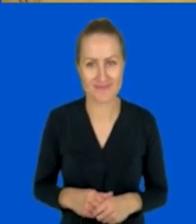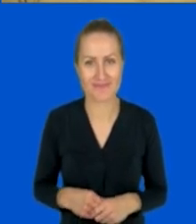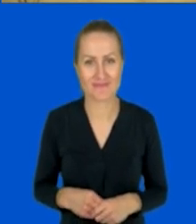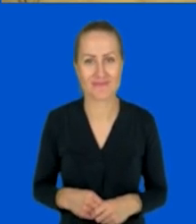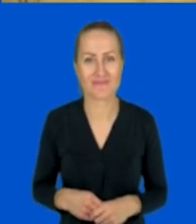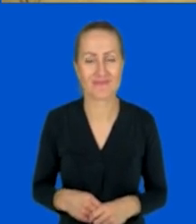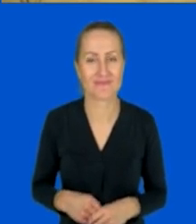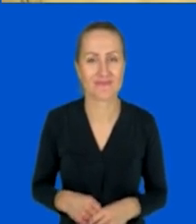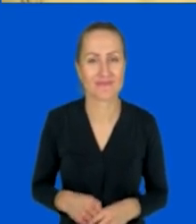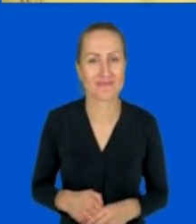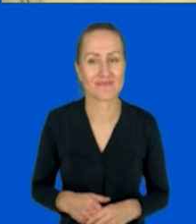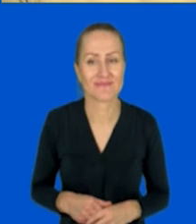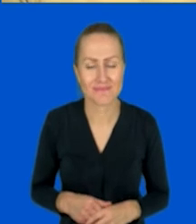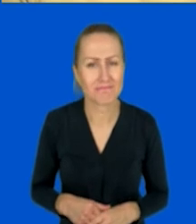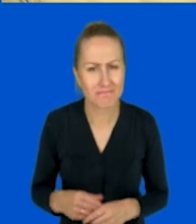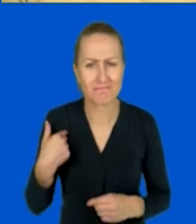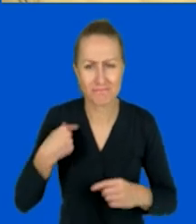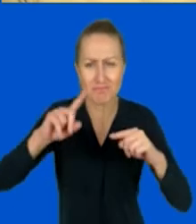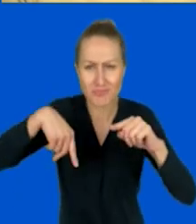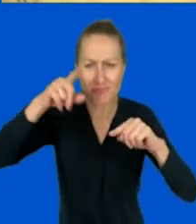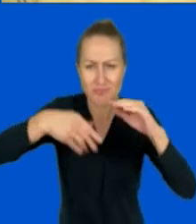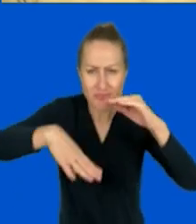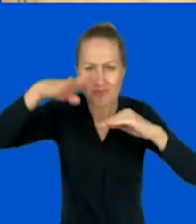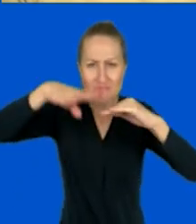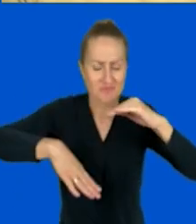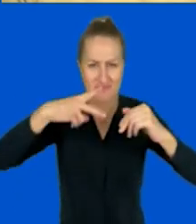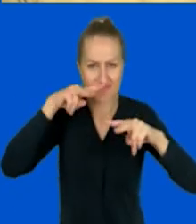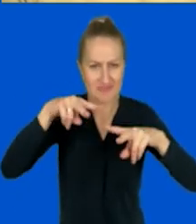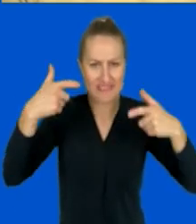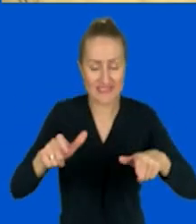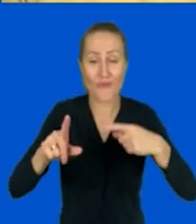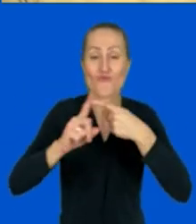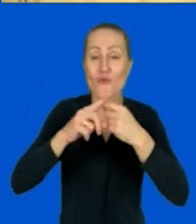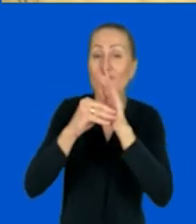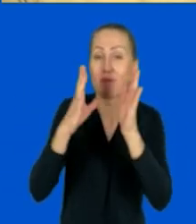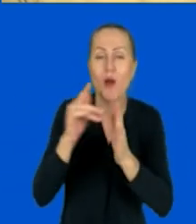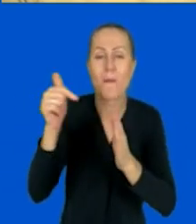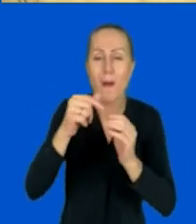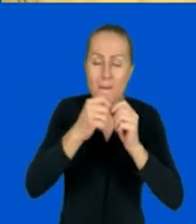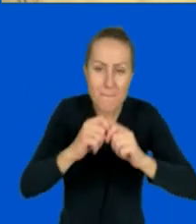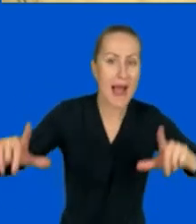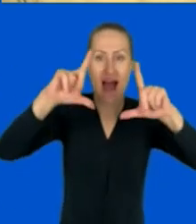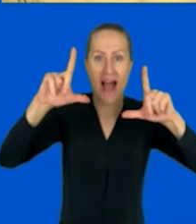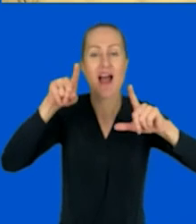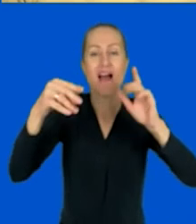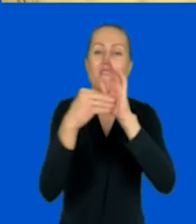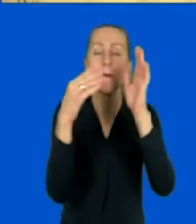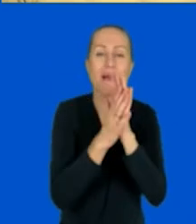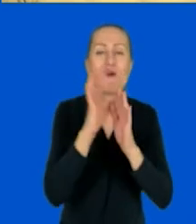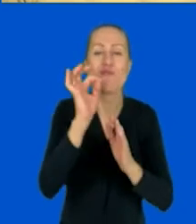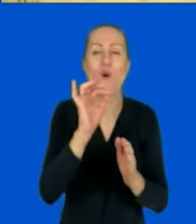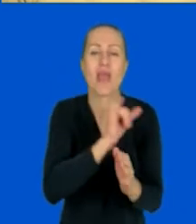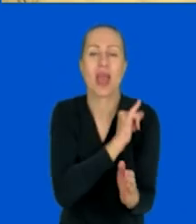Przesuwam, przesuwam i nie widzę. Po wpisaniu kodu powinno się pojawić okienko do wpisania swojego inicjału